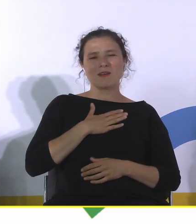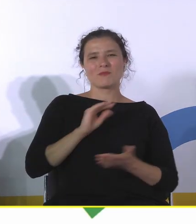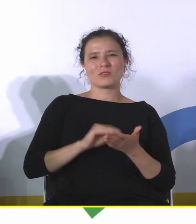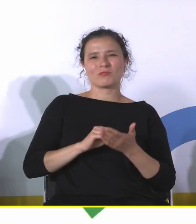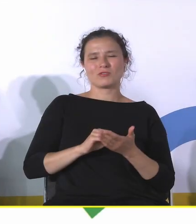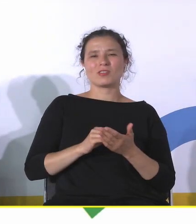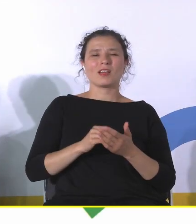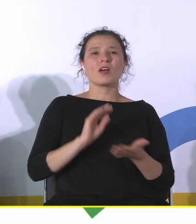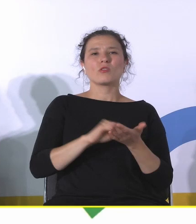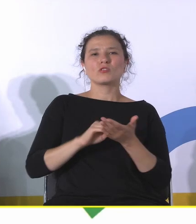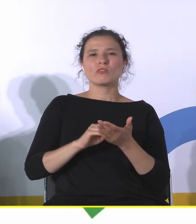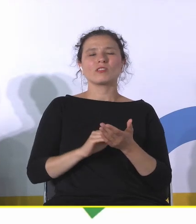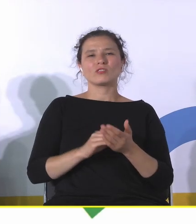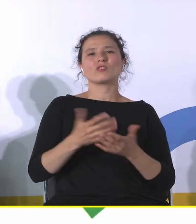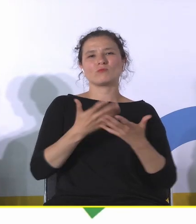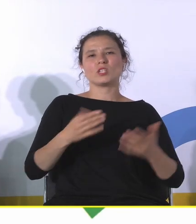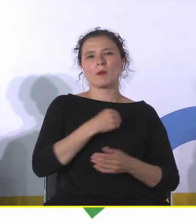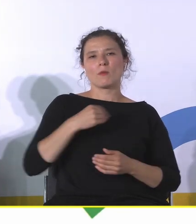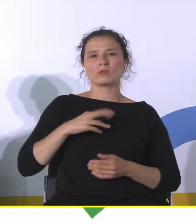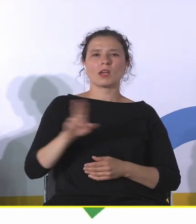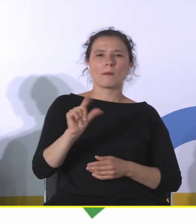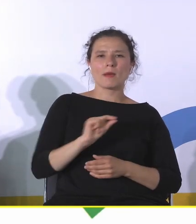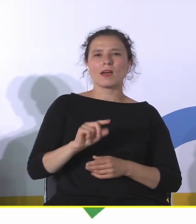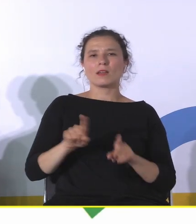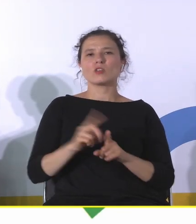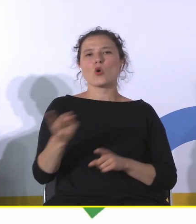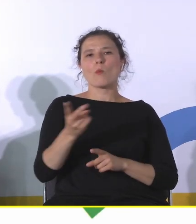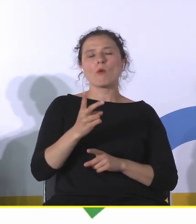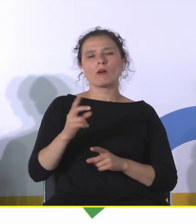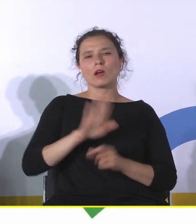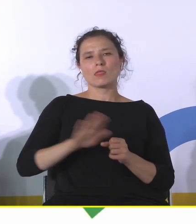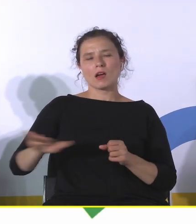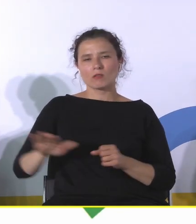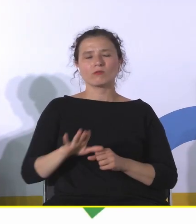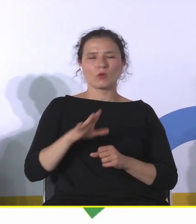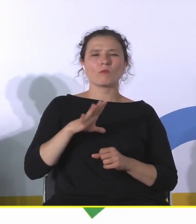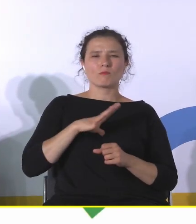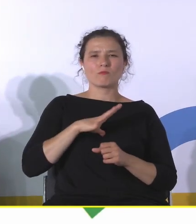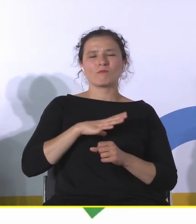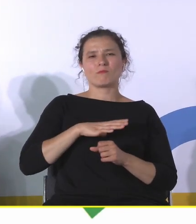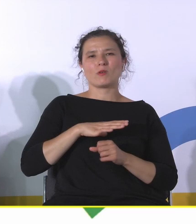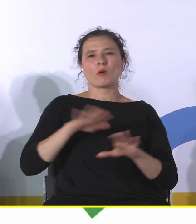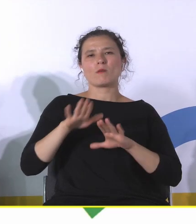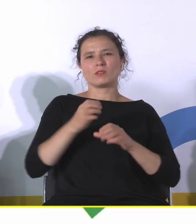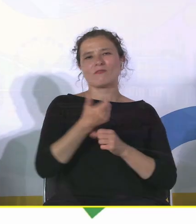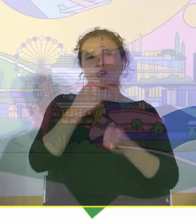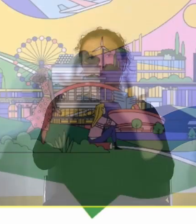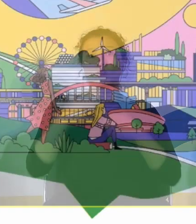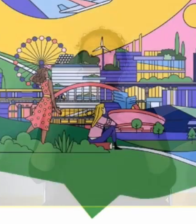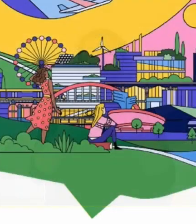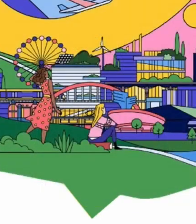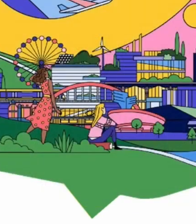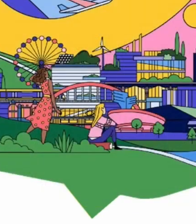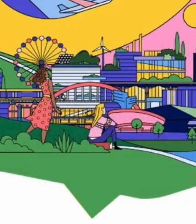Rzeczpospolitej i obogia narodów, ale mamy tą nową wielokulturowość i teraz pytanie, jak możemy wykorzystać dziedzictwo, a jestem